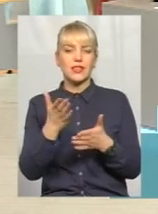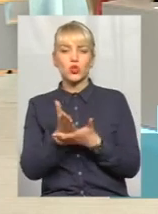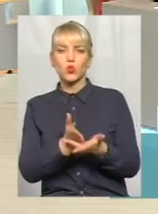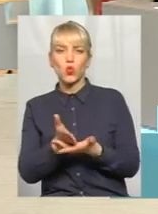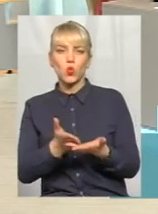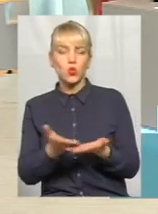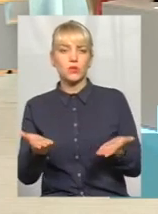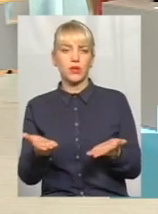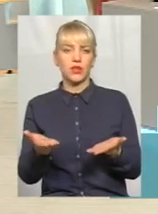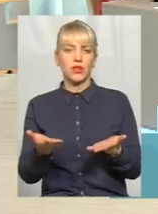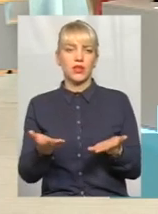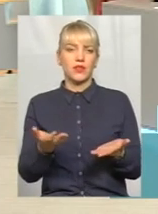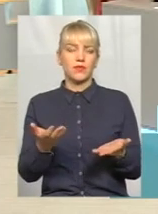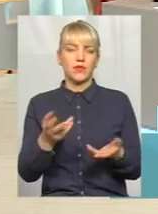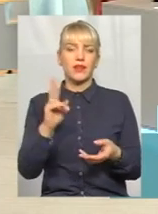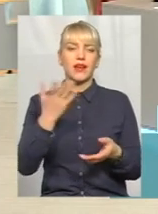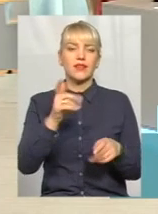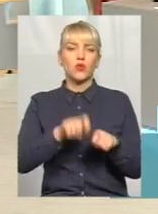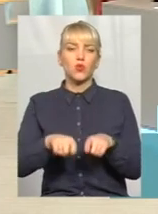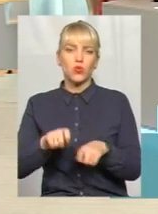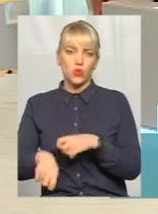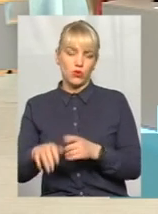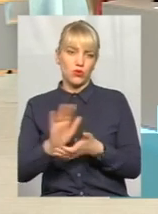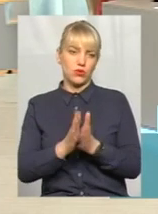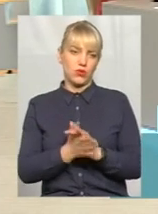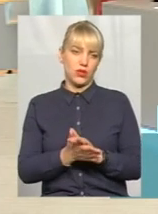контролюють ситуацію.